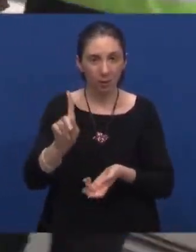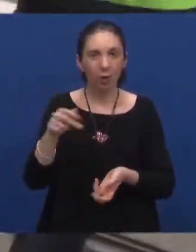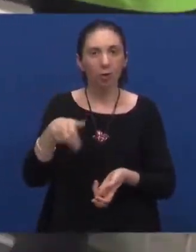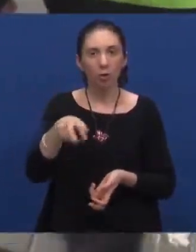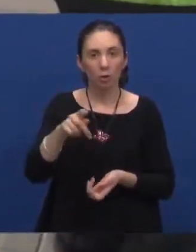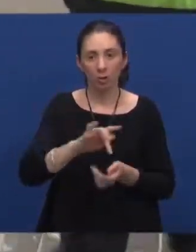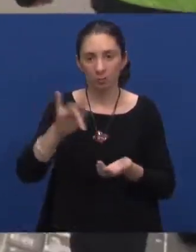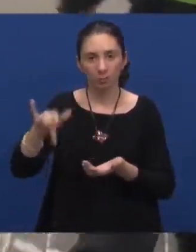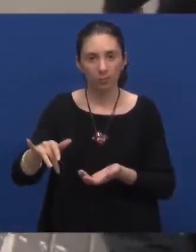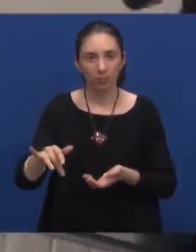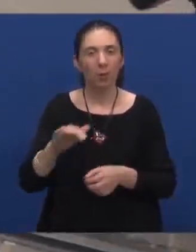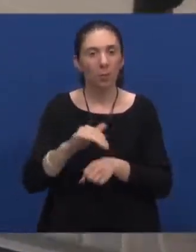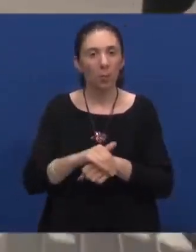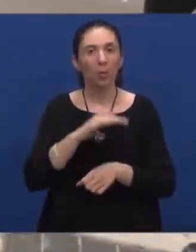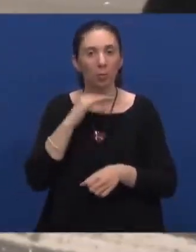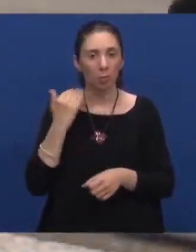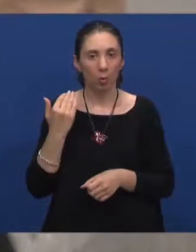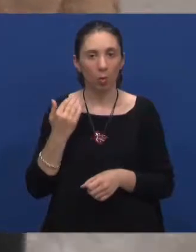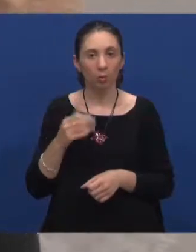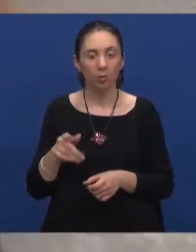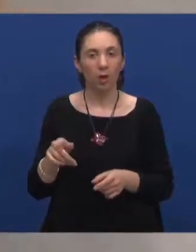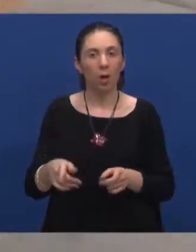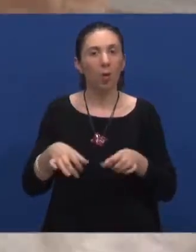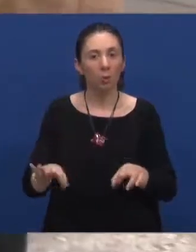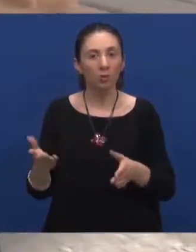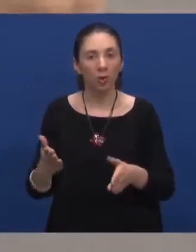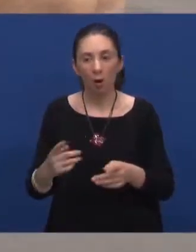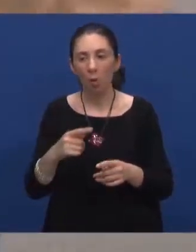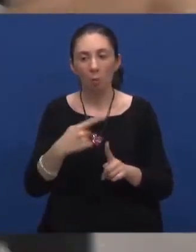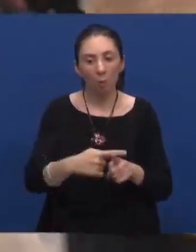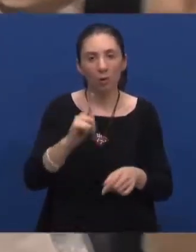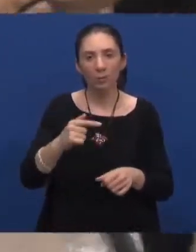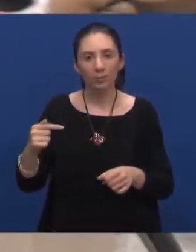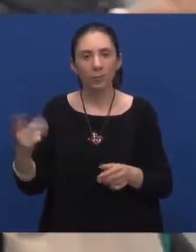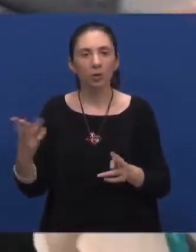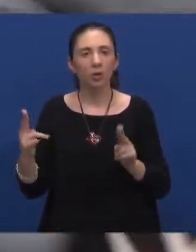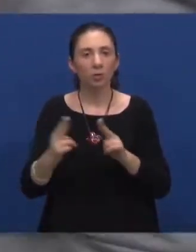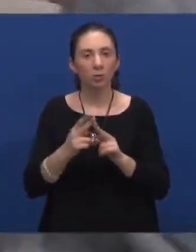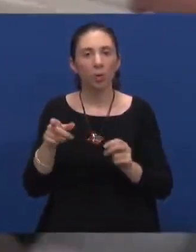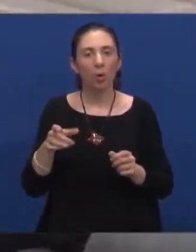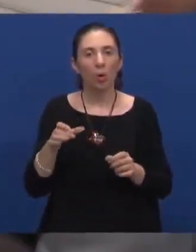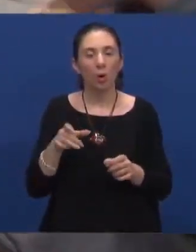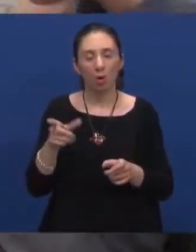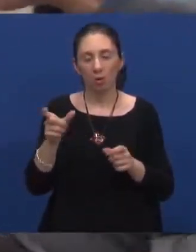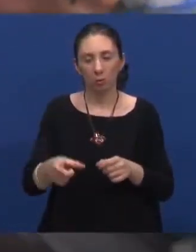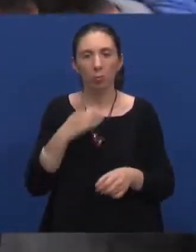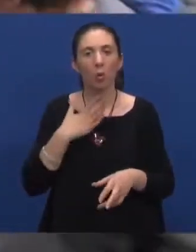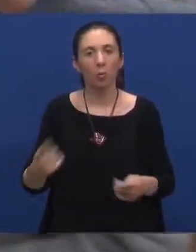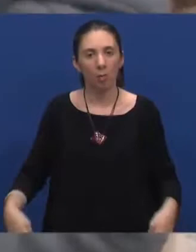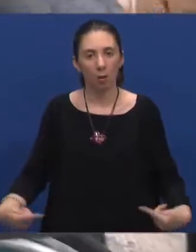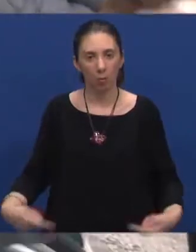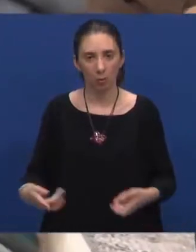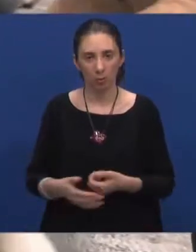odredišta primijetili smo dovoljno o prilagođenosti ulica, ali i nedostacima s kojima se susreću osobe u imalickim kolicima.